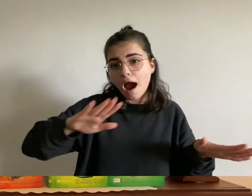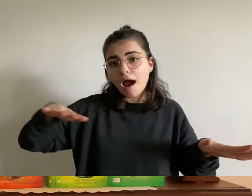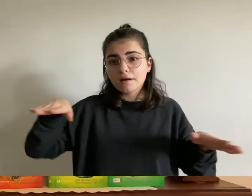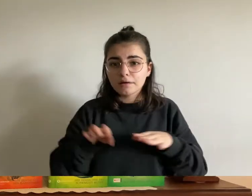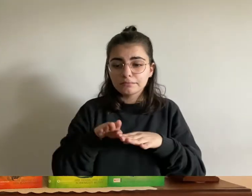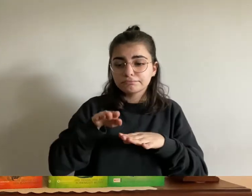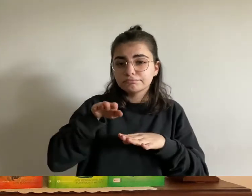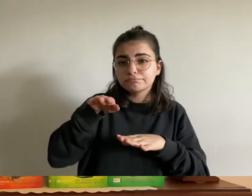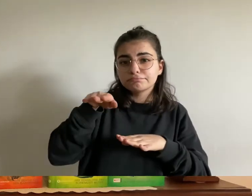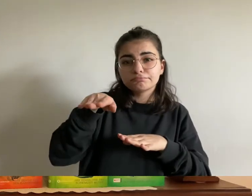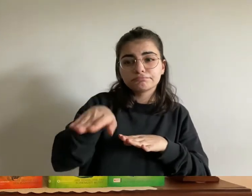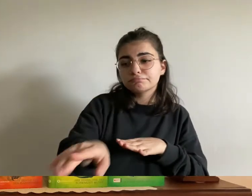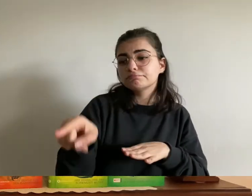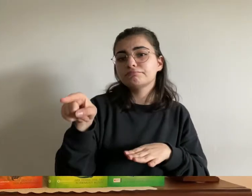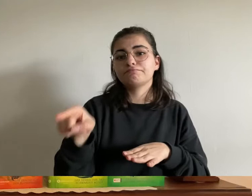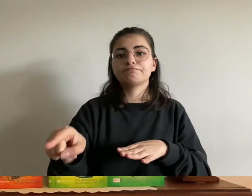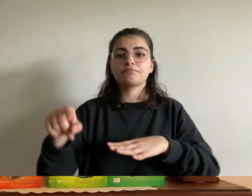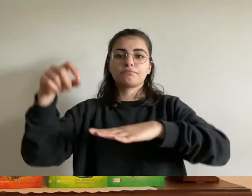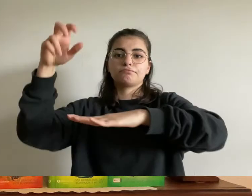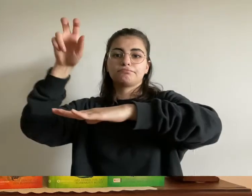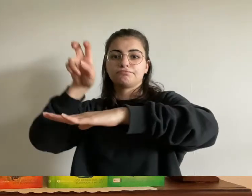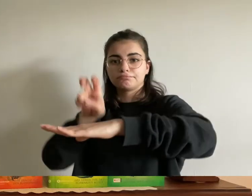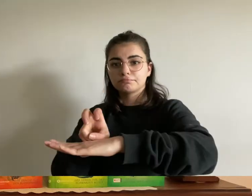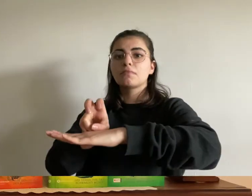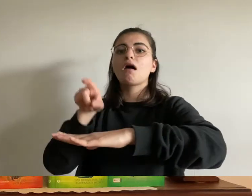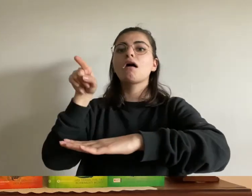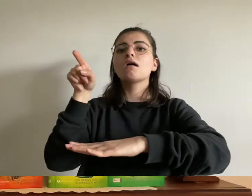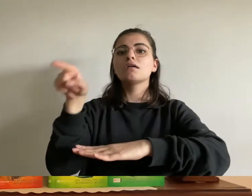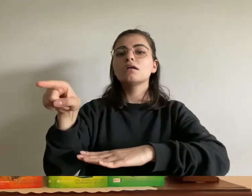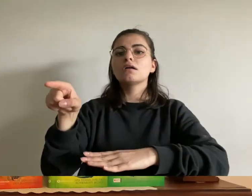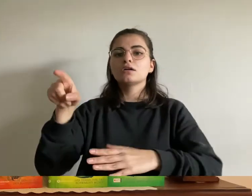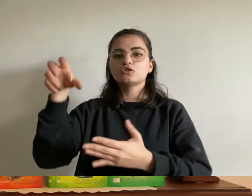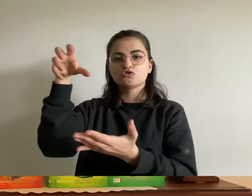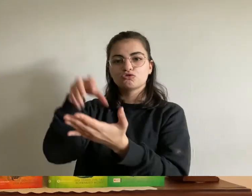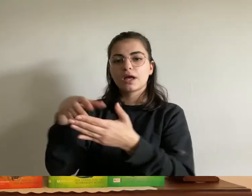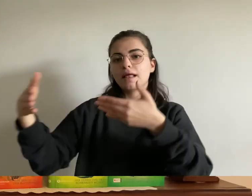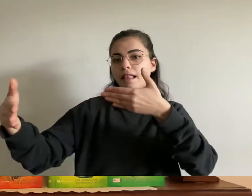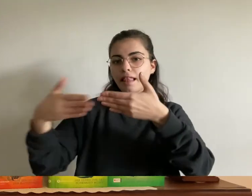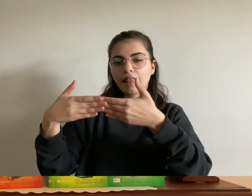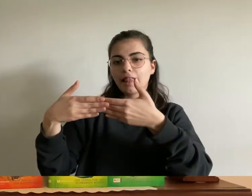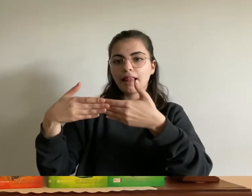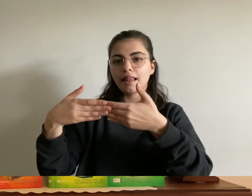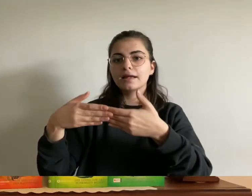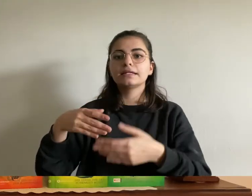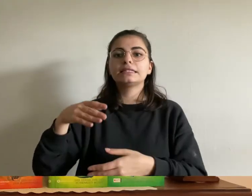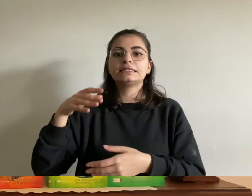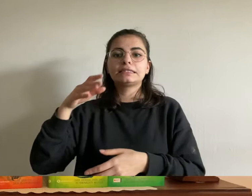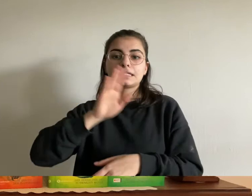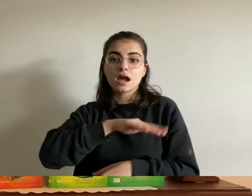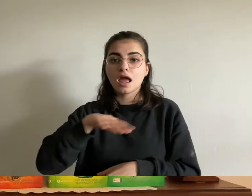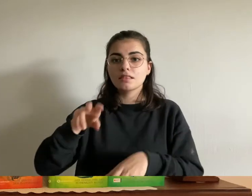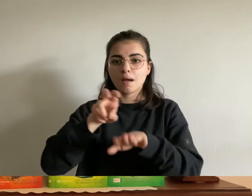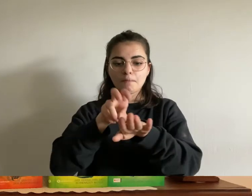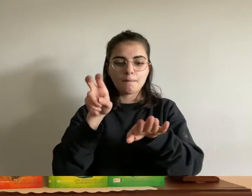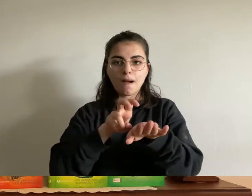weiterreisen würden zum abschied blickte eric noch einmal zu dem großen weißen wesen auf das ihnen bei diesem abenteuer so